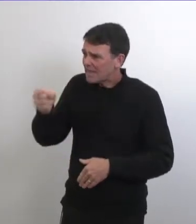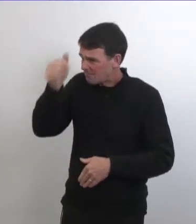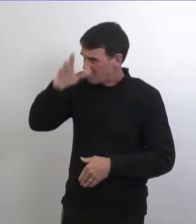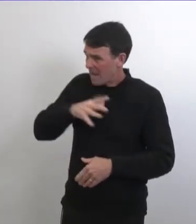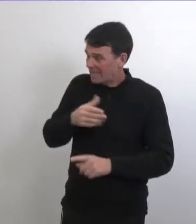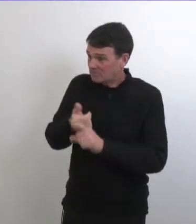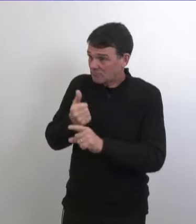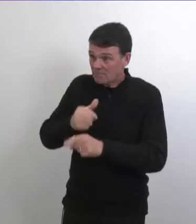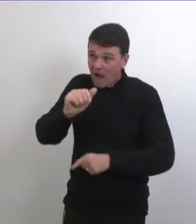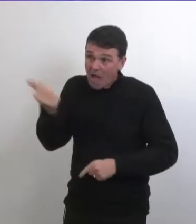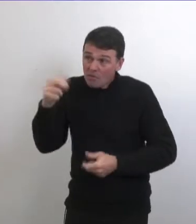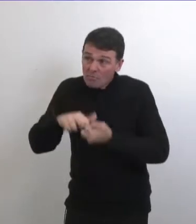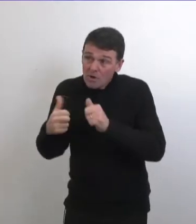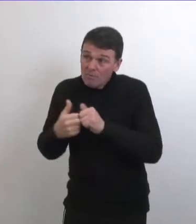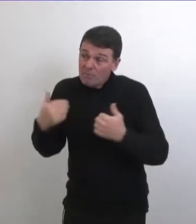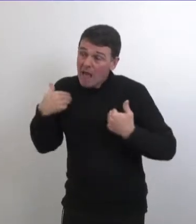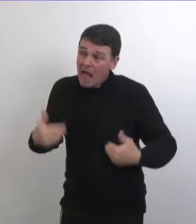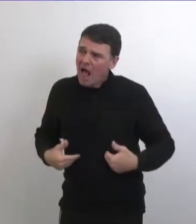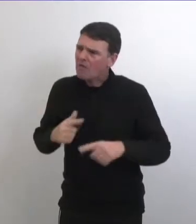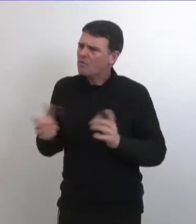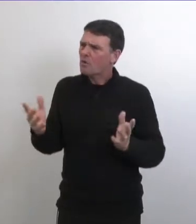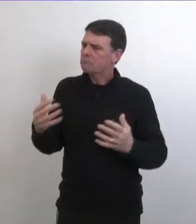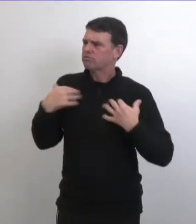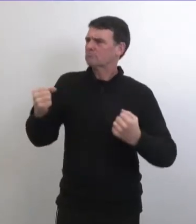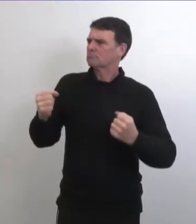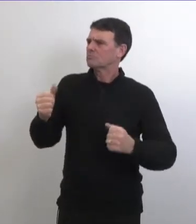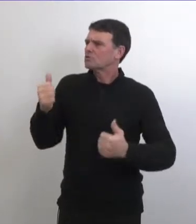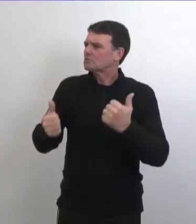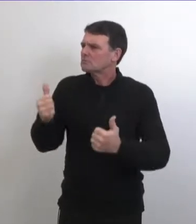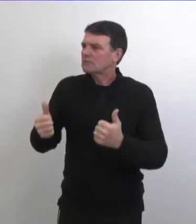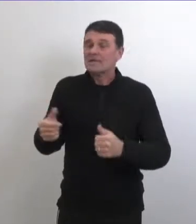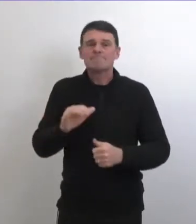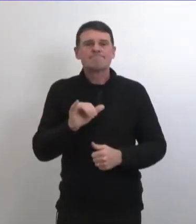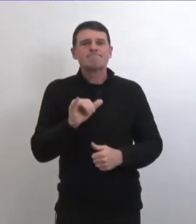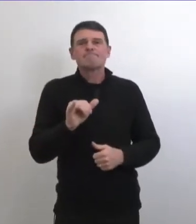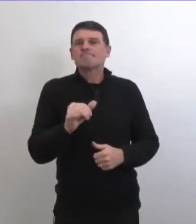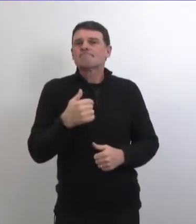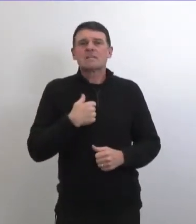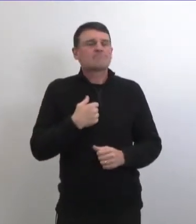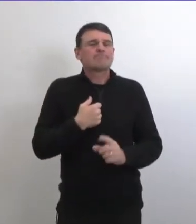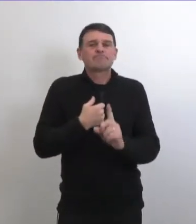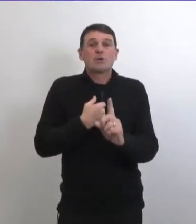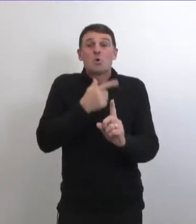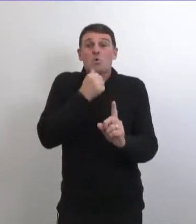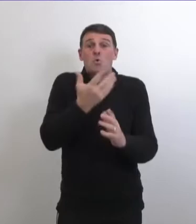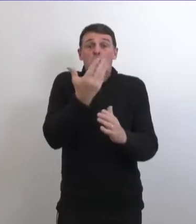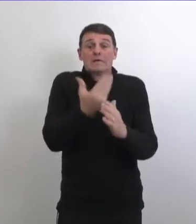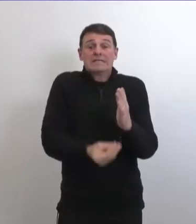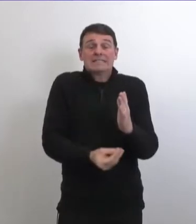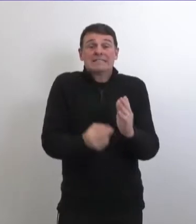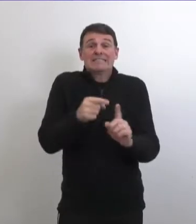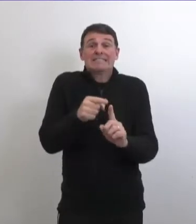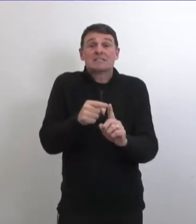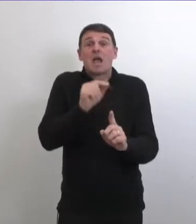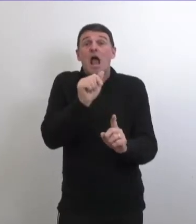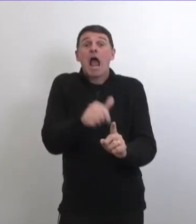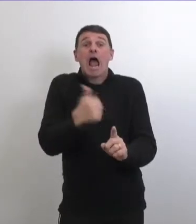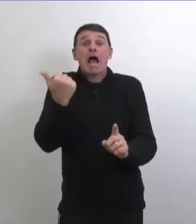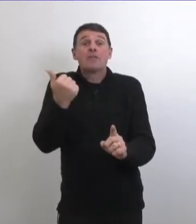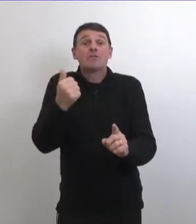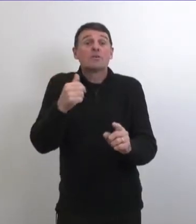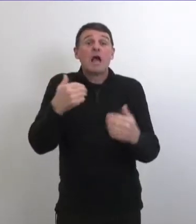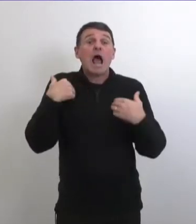jacentes que ces personnes là avait et qui sont malades alors je n'ai pas de renseignements détaillés sur les antécédents médicaux des